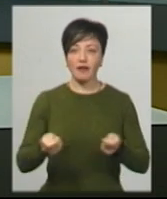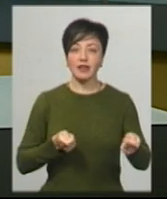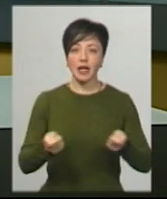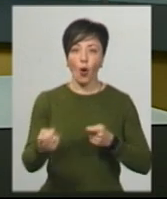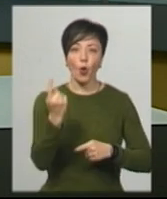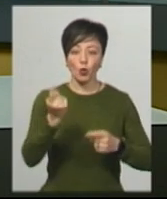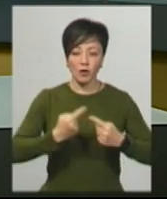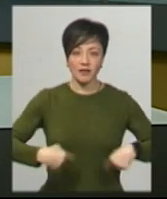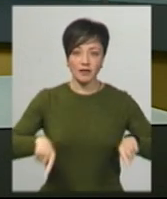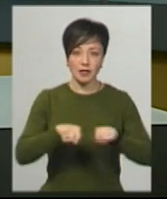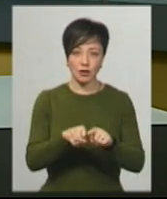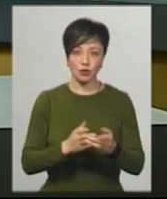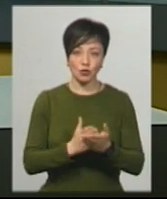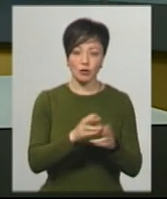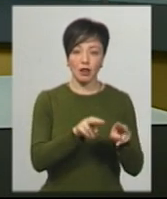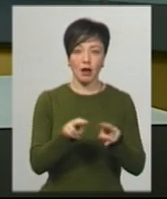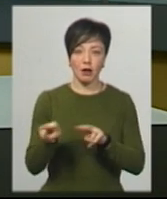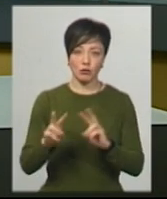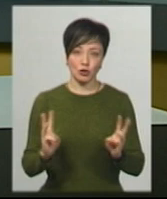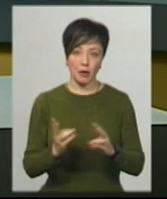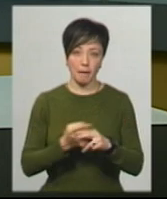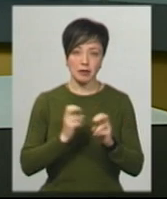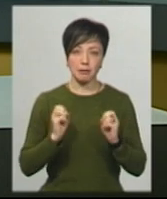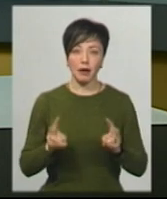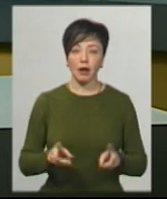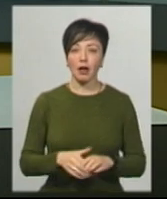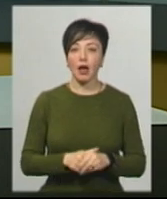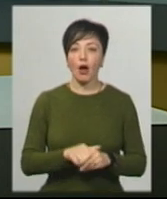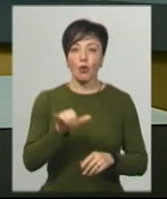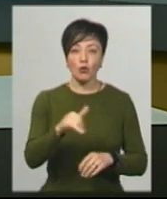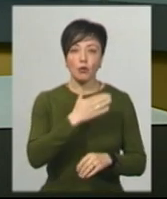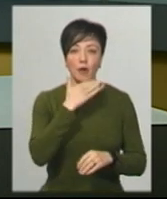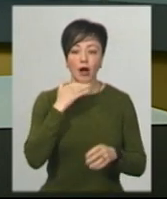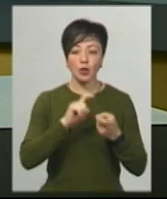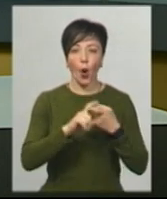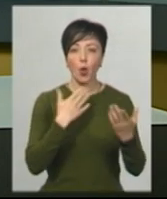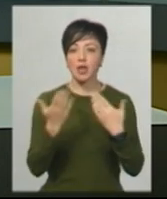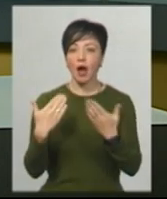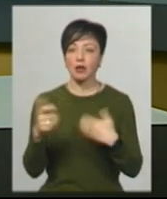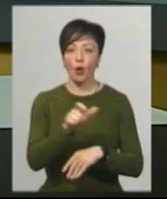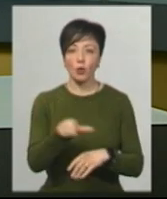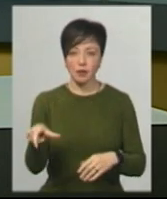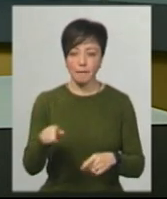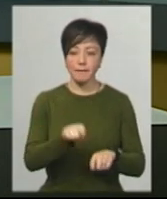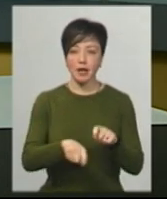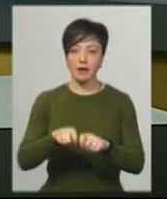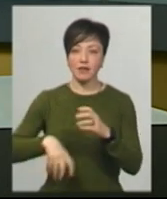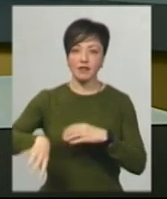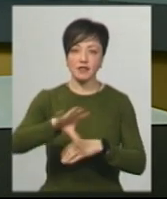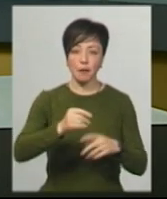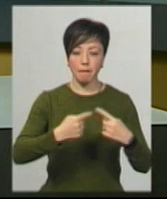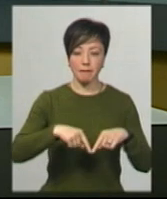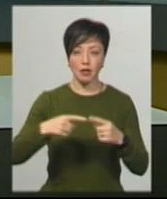із відділів служби відомчого нагляду та пожежної безпеки. У нього багато контактних осіб, оскільки він перевіряв майже всі